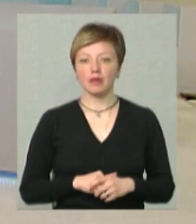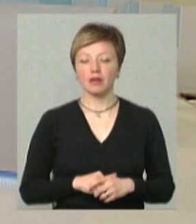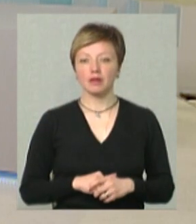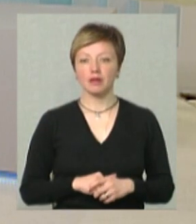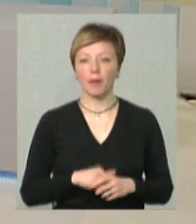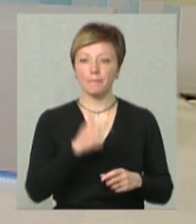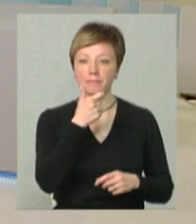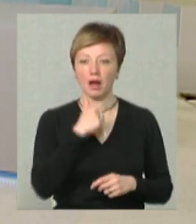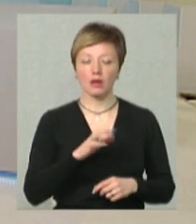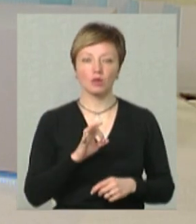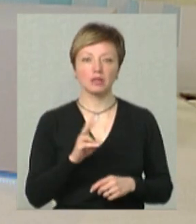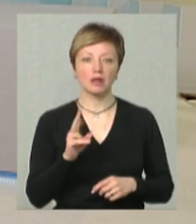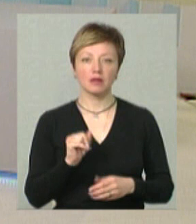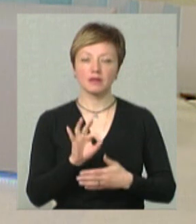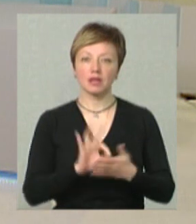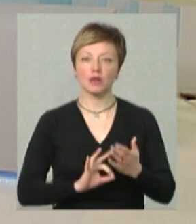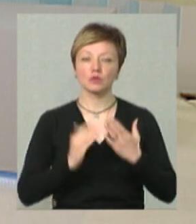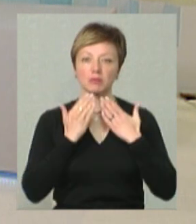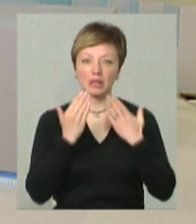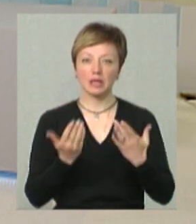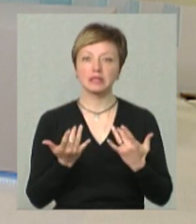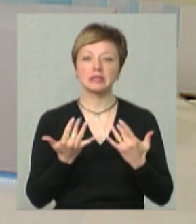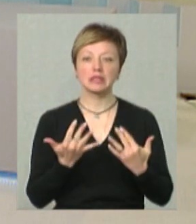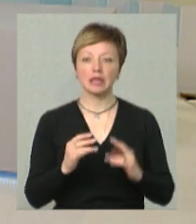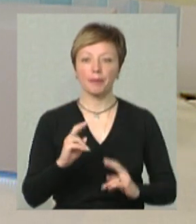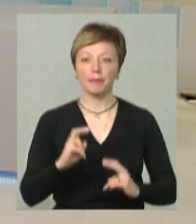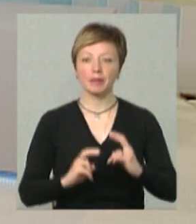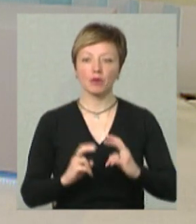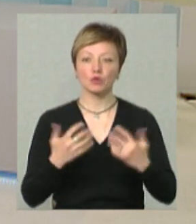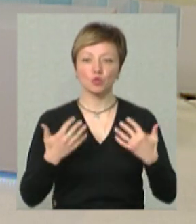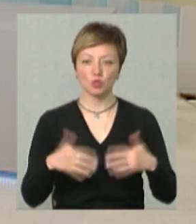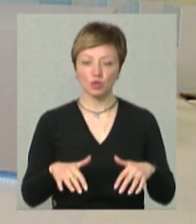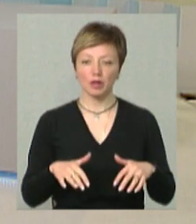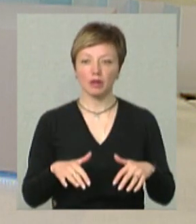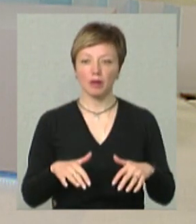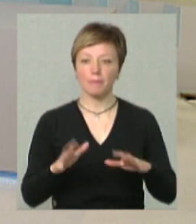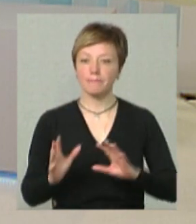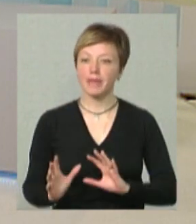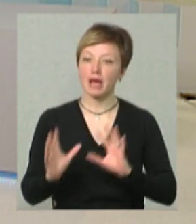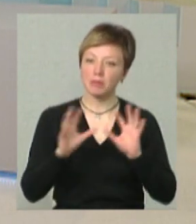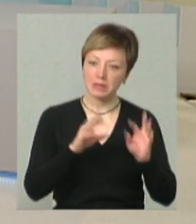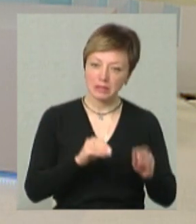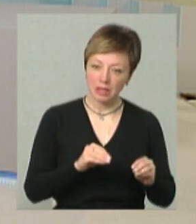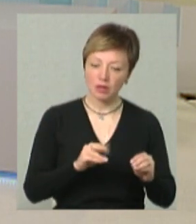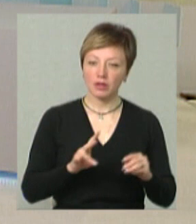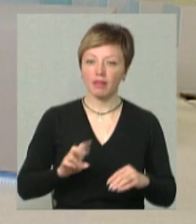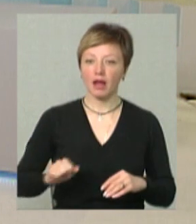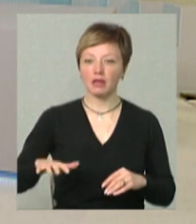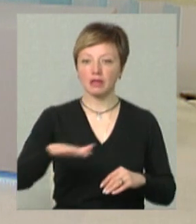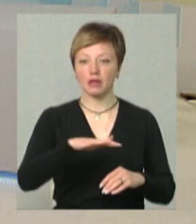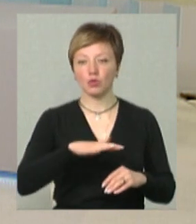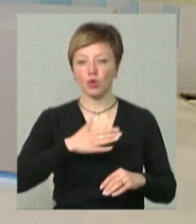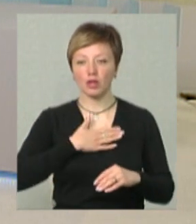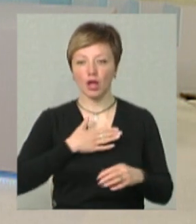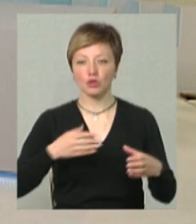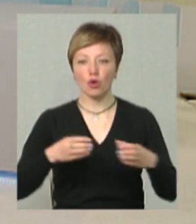Пані Оксано, відразу спитаю, скільки підприємств вже перемістилося на територію нашої